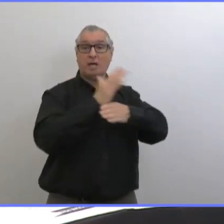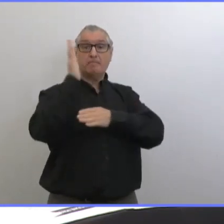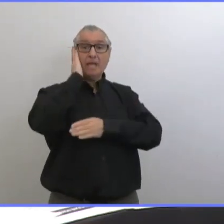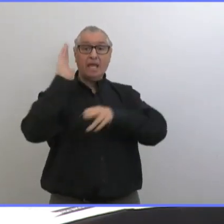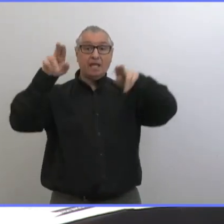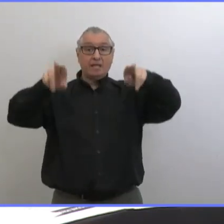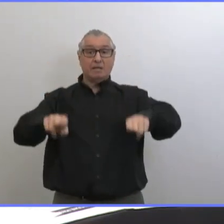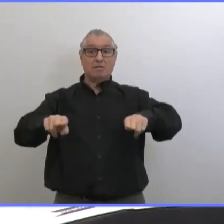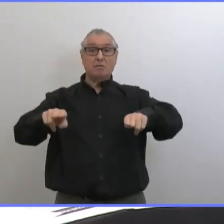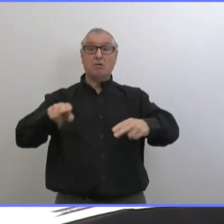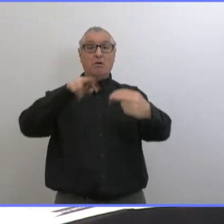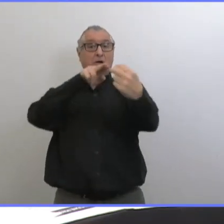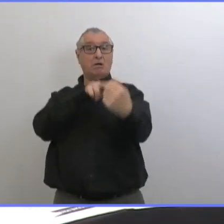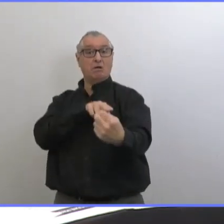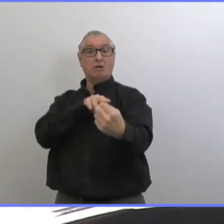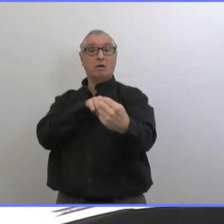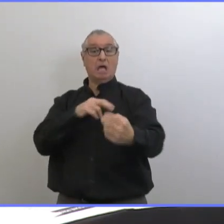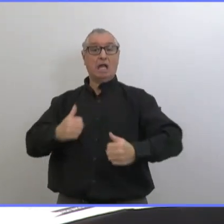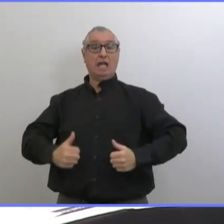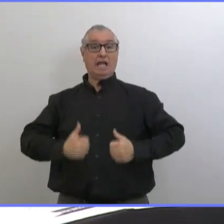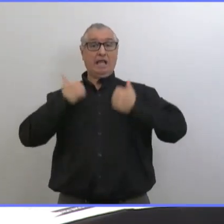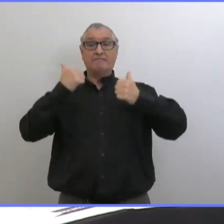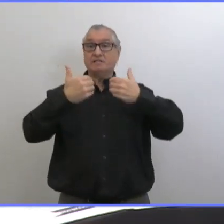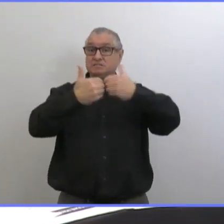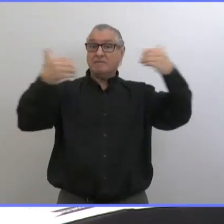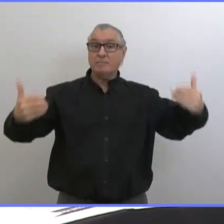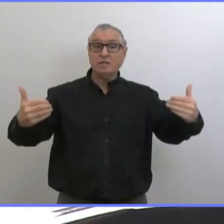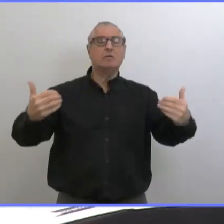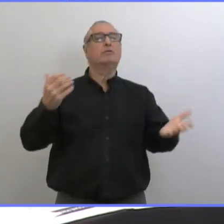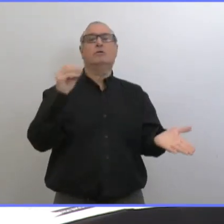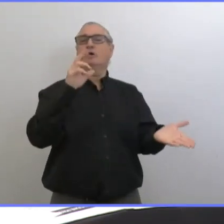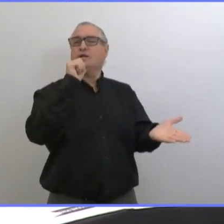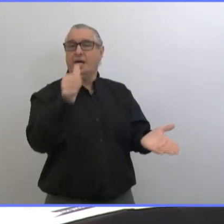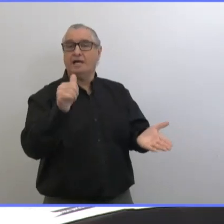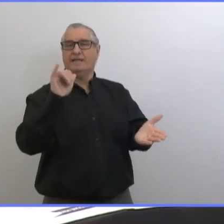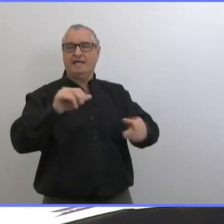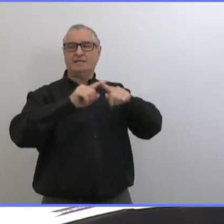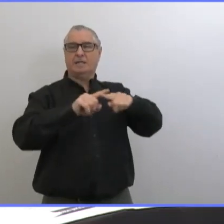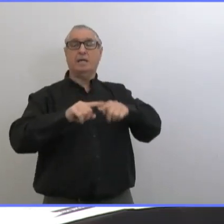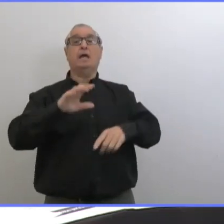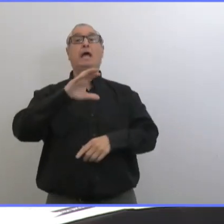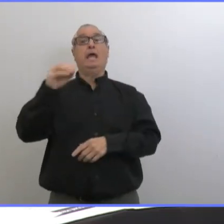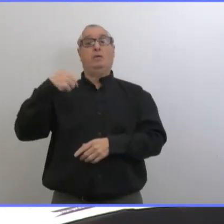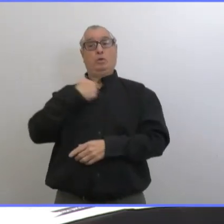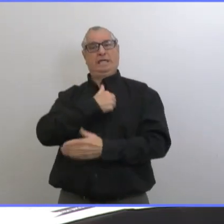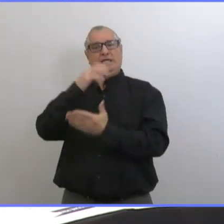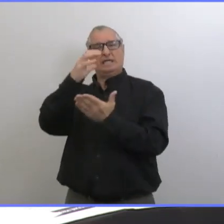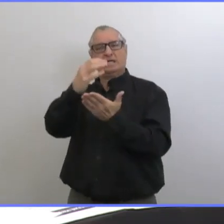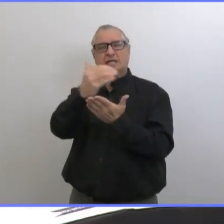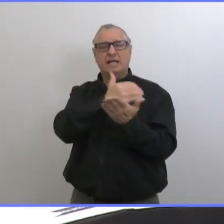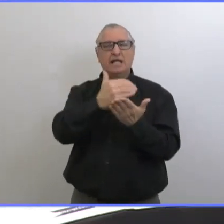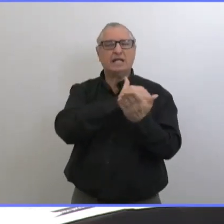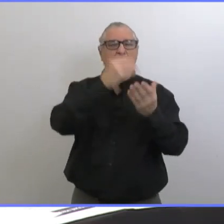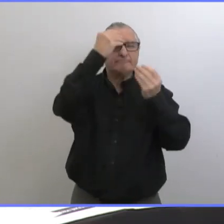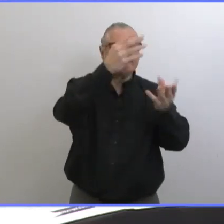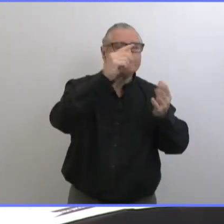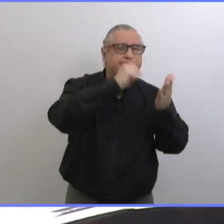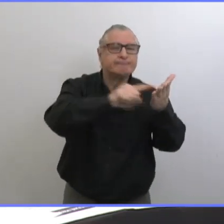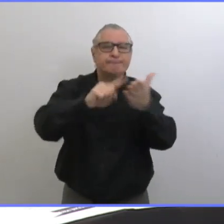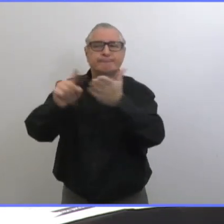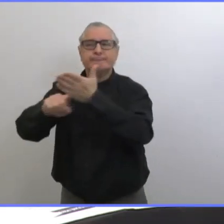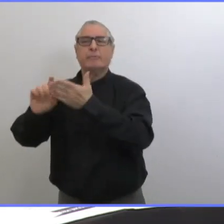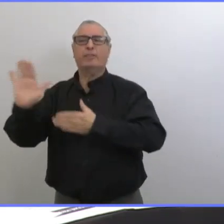à coucher partagées ou des cuisines partagées et ensuite on a regardé les revenus des résidents donc en utilisant ces quatre